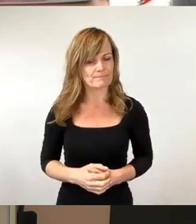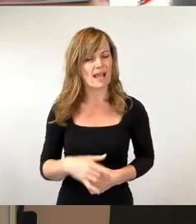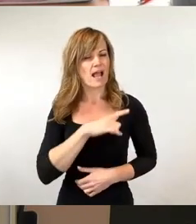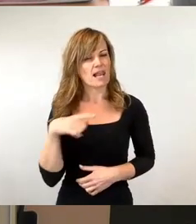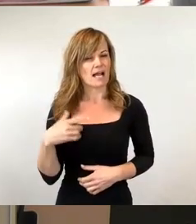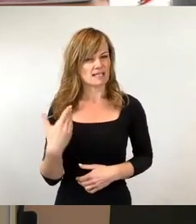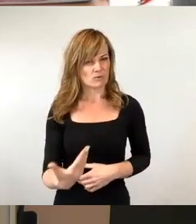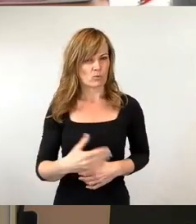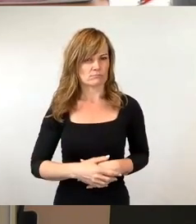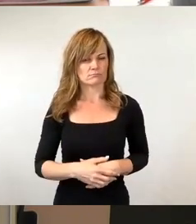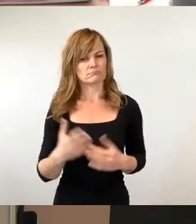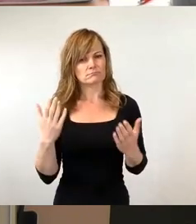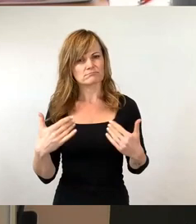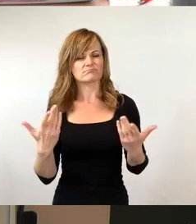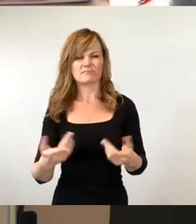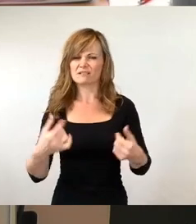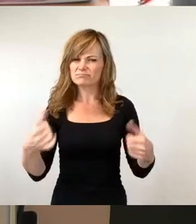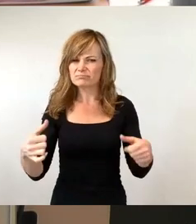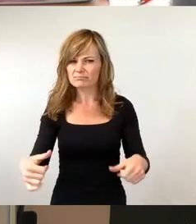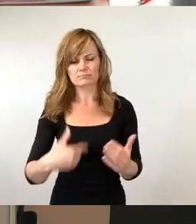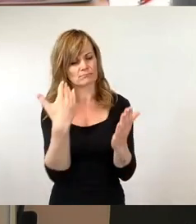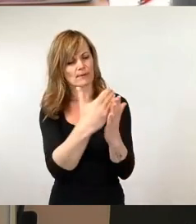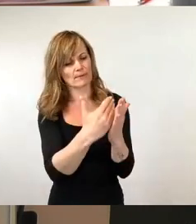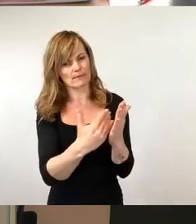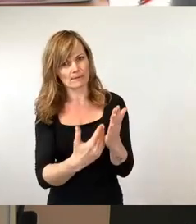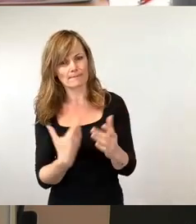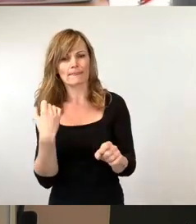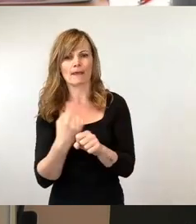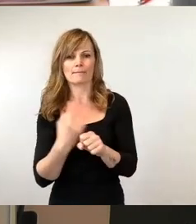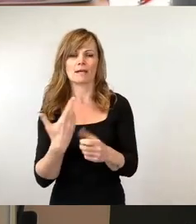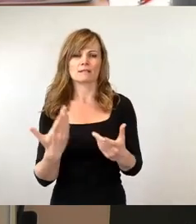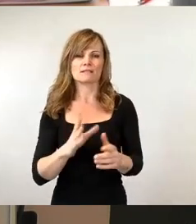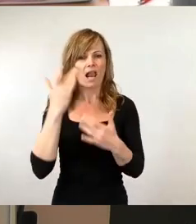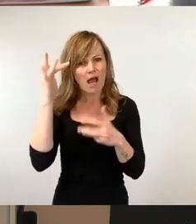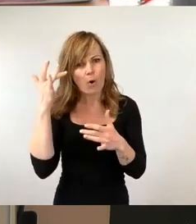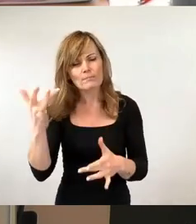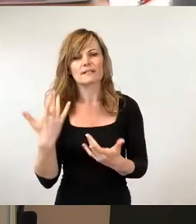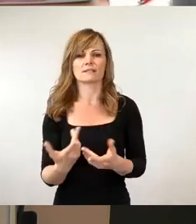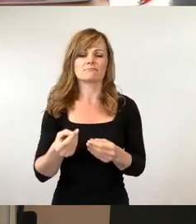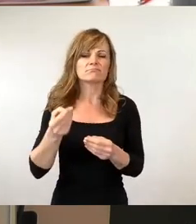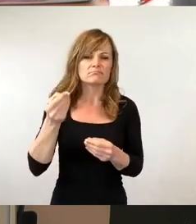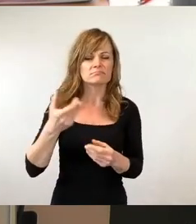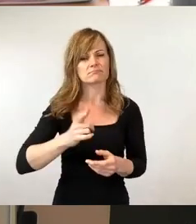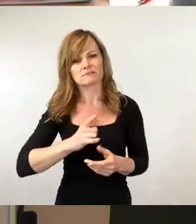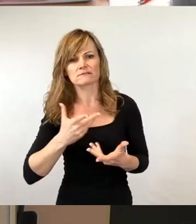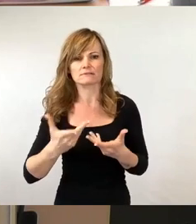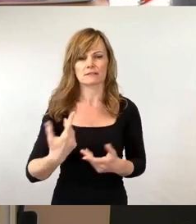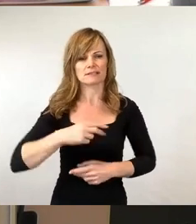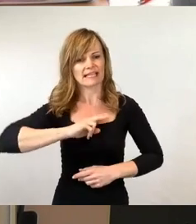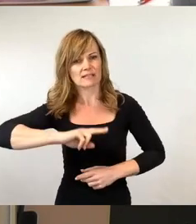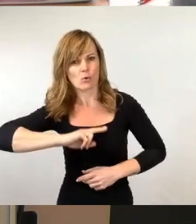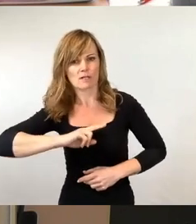restriktive Verteilung von Arbeitserlaubnissen, Geduldete hatten gar ein gänzliches Arbeitsverbot